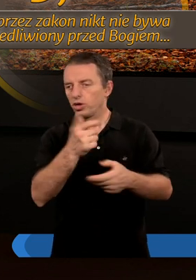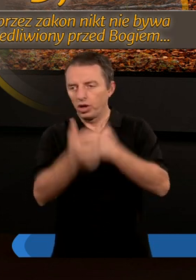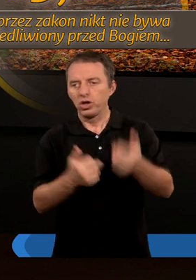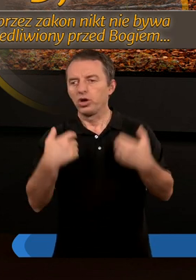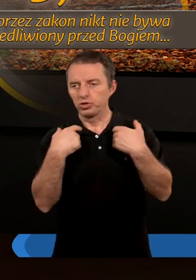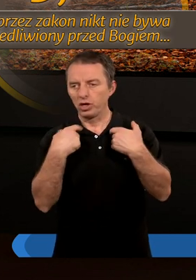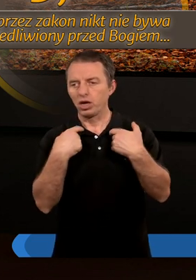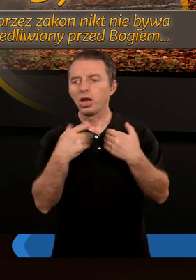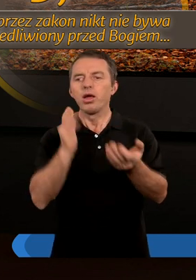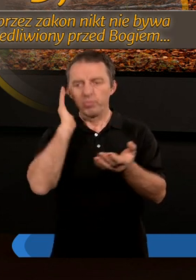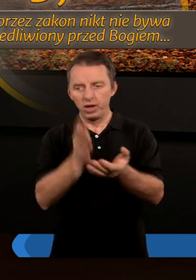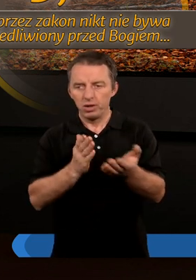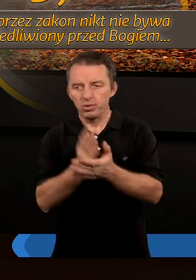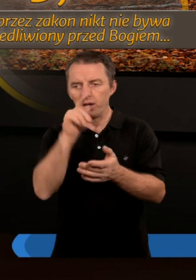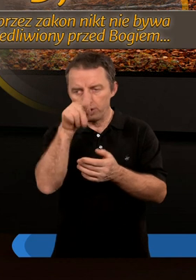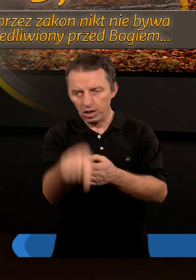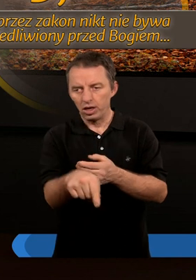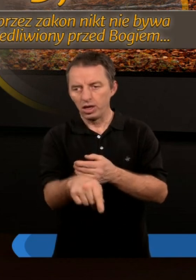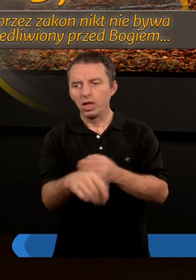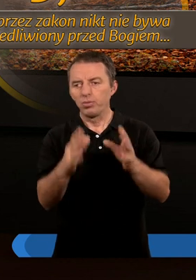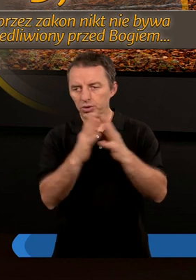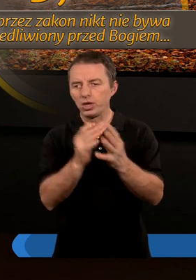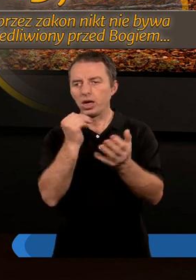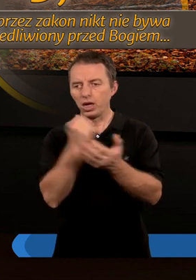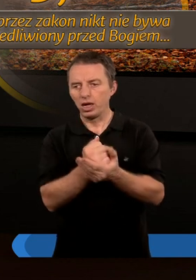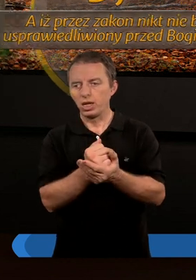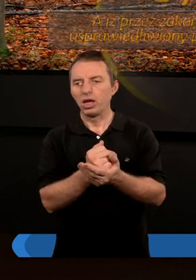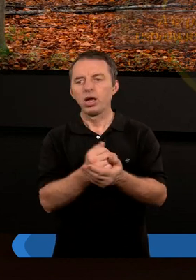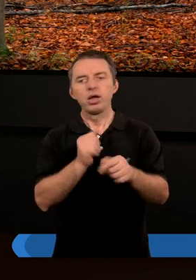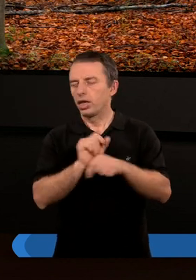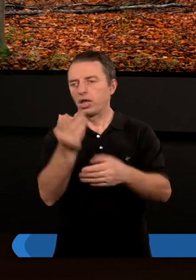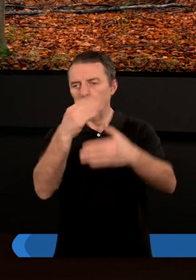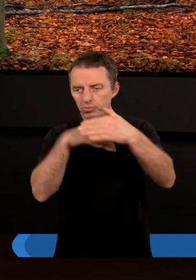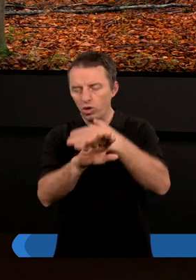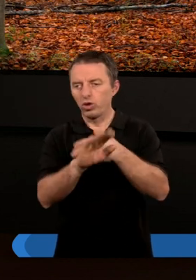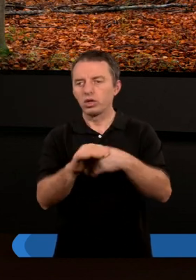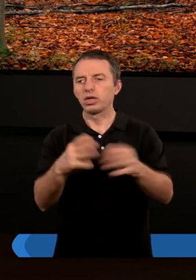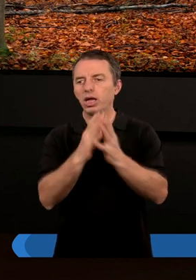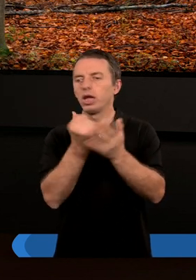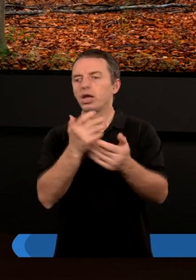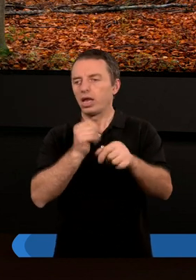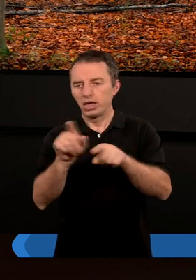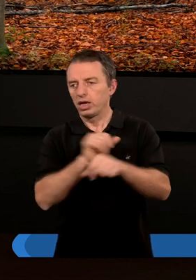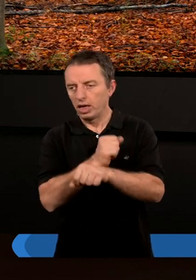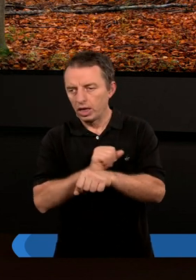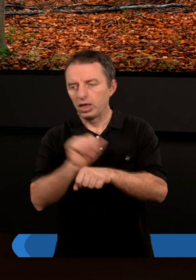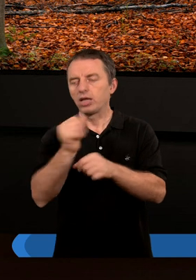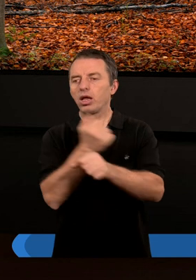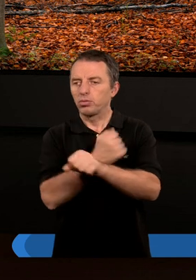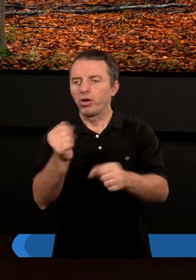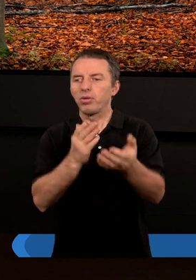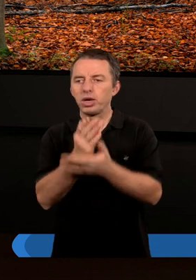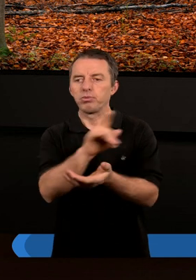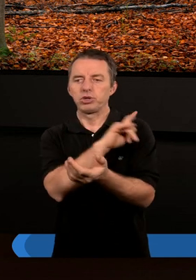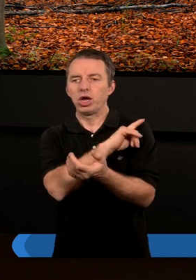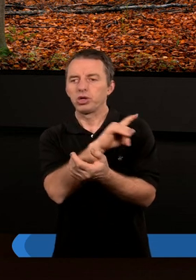czynił, żyć będzie przez nie tutaj w domyśle przykazania. My nie jesteśmy pod zakonem, to znaczy, że nie jesteśmy zbawieni